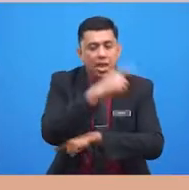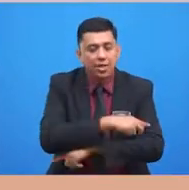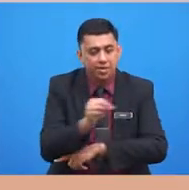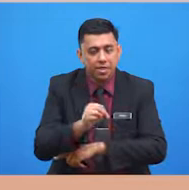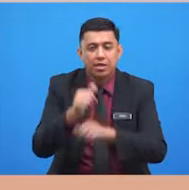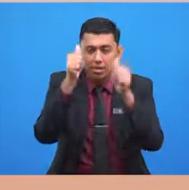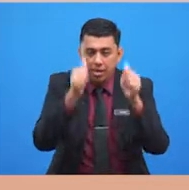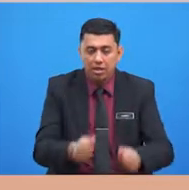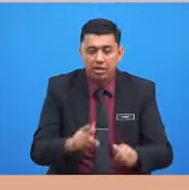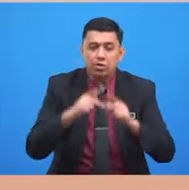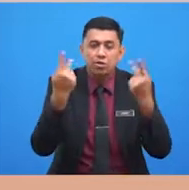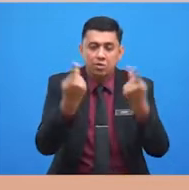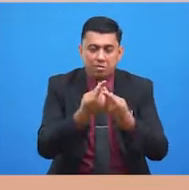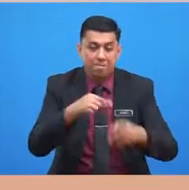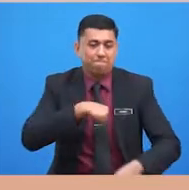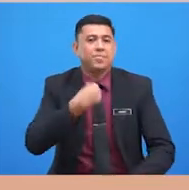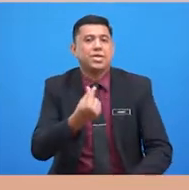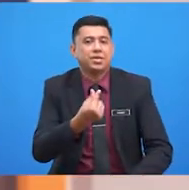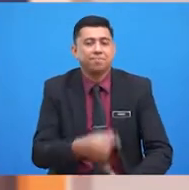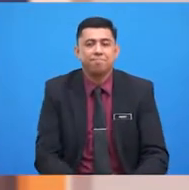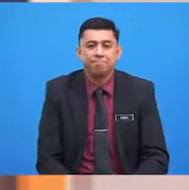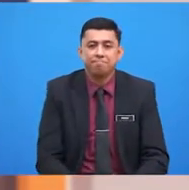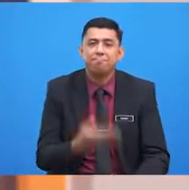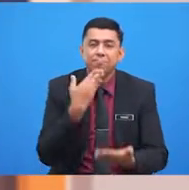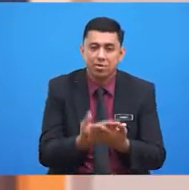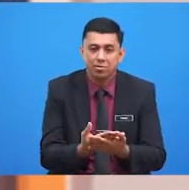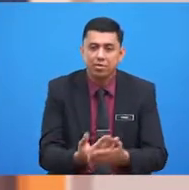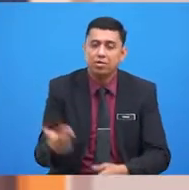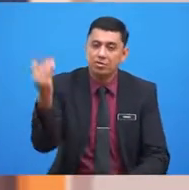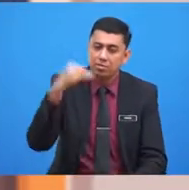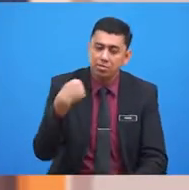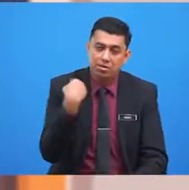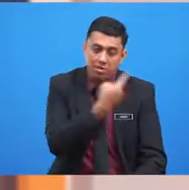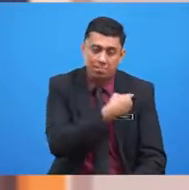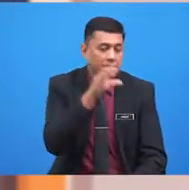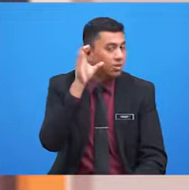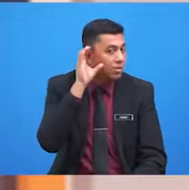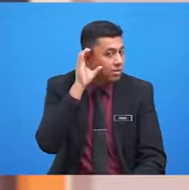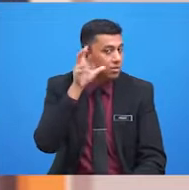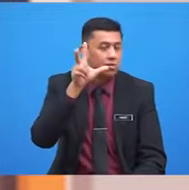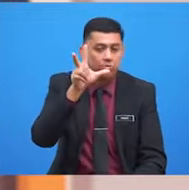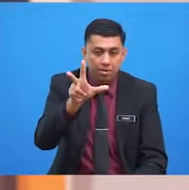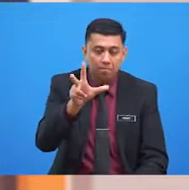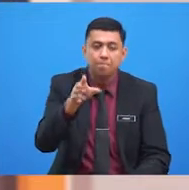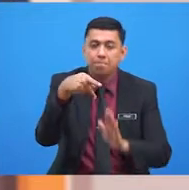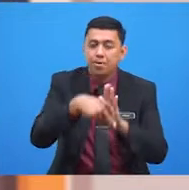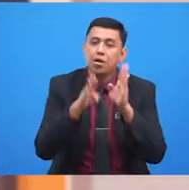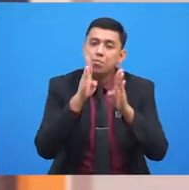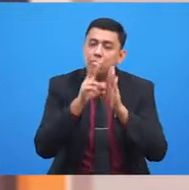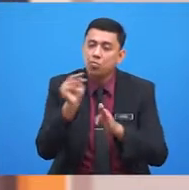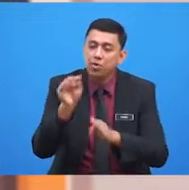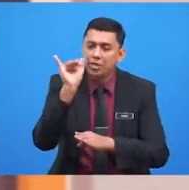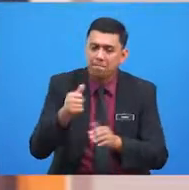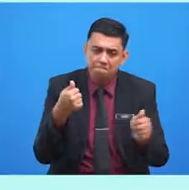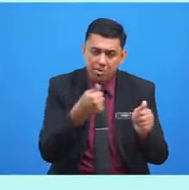ahli keluarga akan gembira. Baik, jom kita mendengar tiga perbualan yang